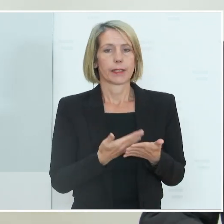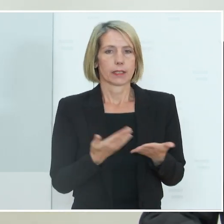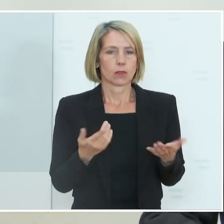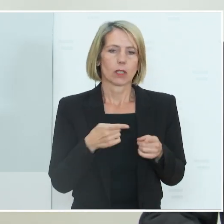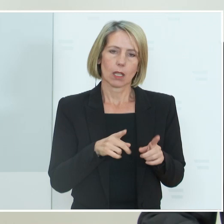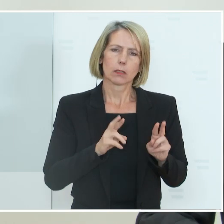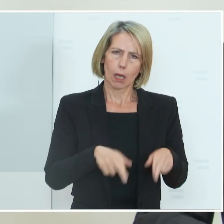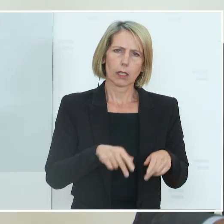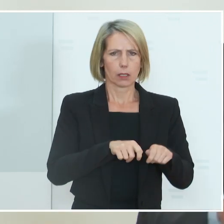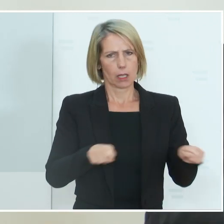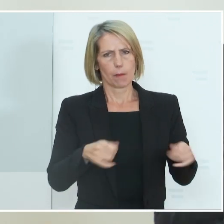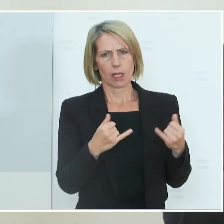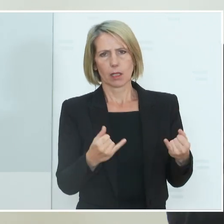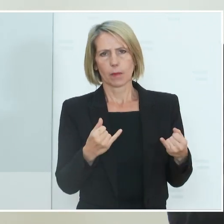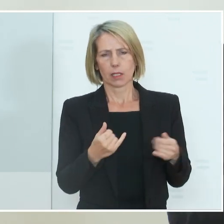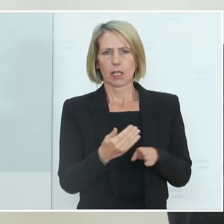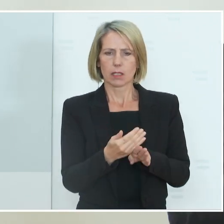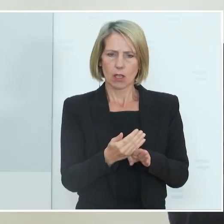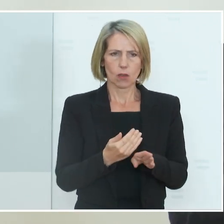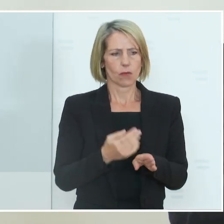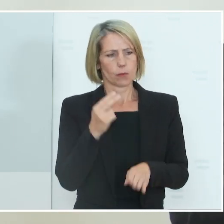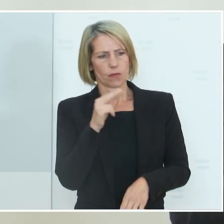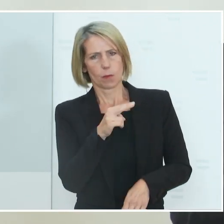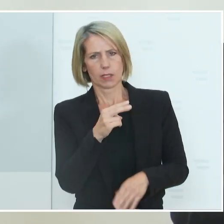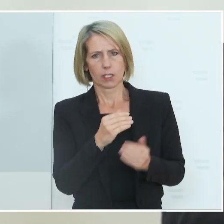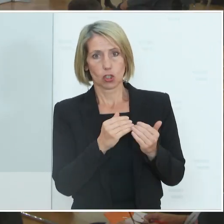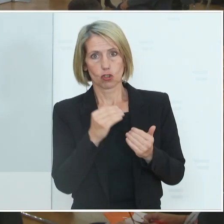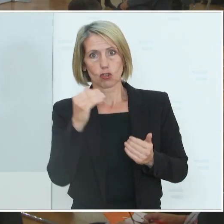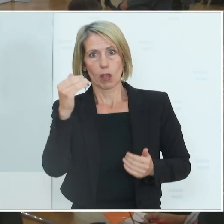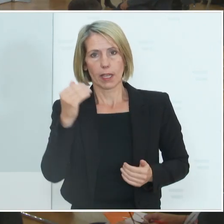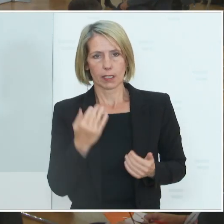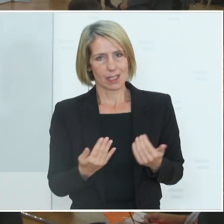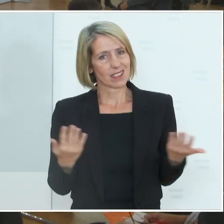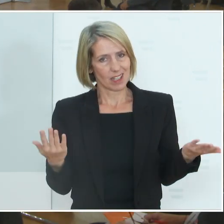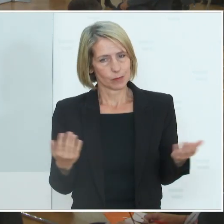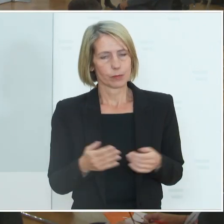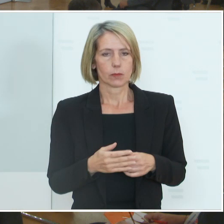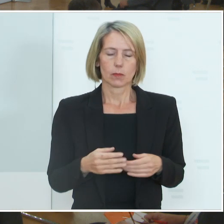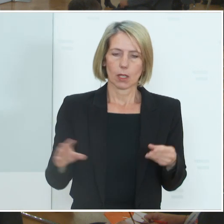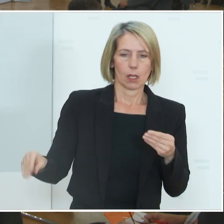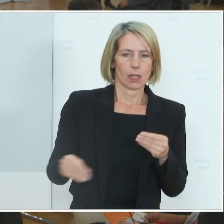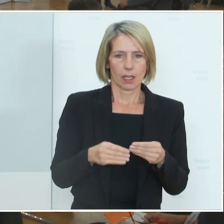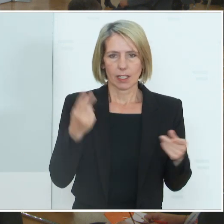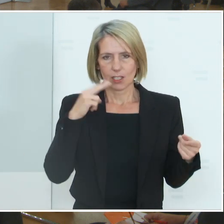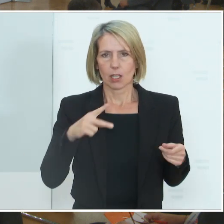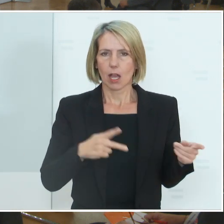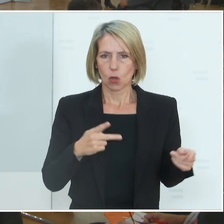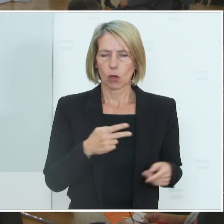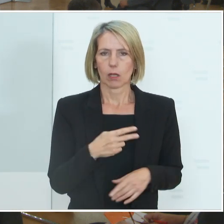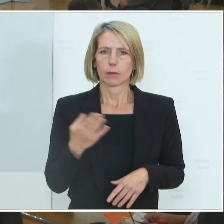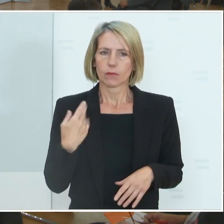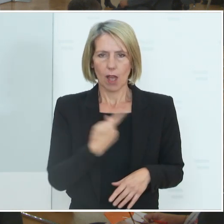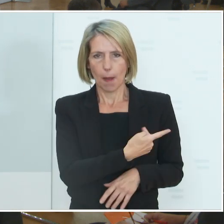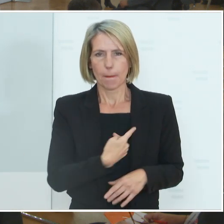richtige Maßnahme, gerade vor jetzt wieder steigenden Zahlen. Wenn ich vielleicht noch ergänzen darf zu diesem Thema, ich glaube, uns beiden war es sehr wichtig,